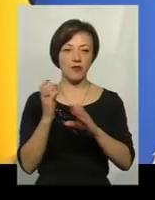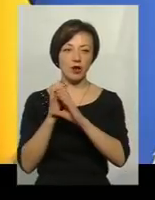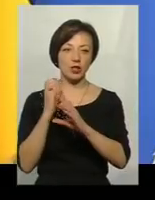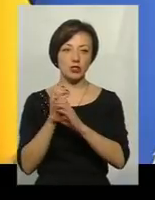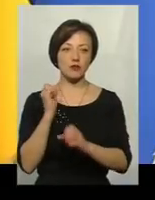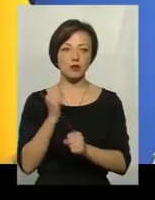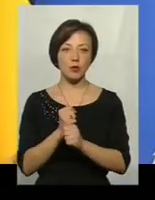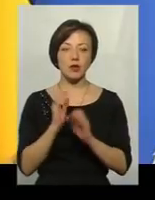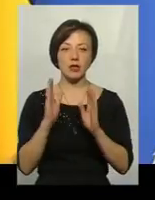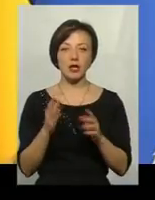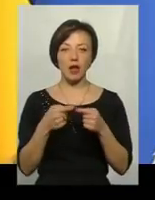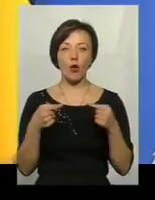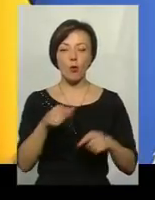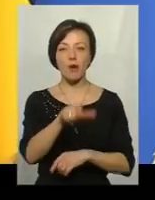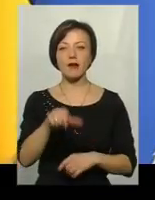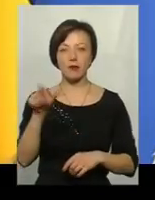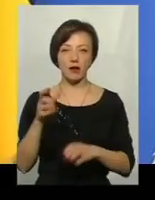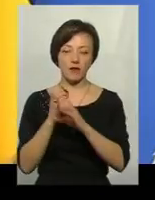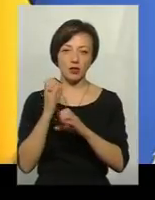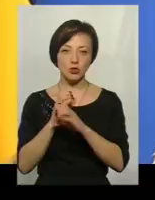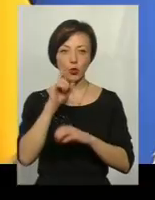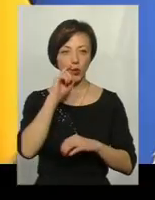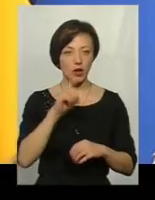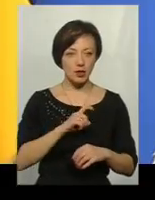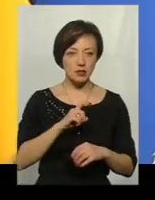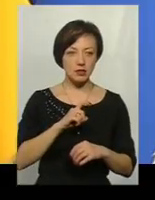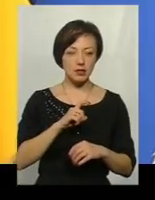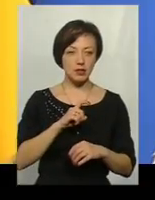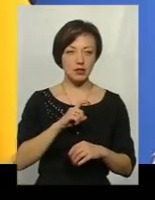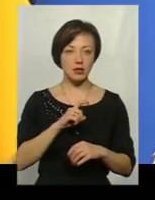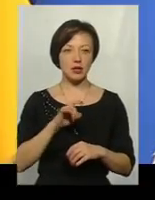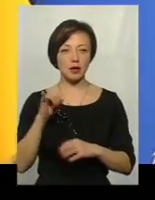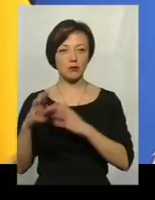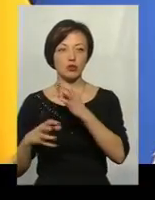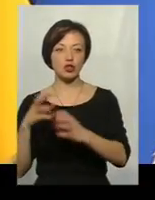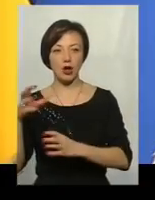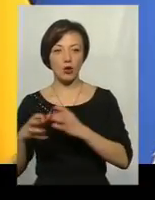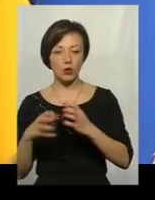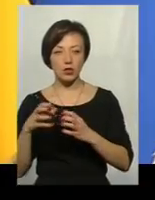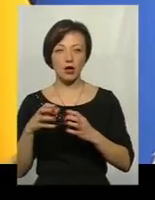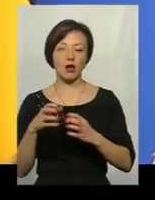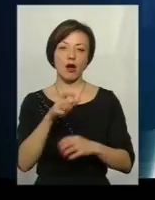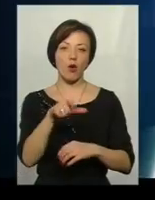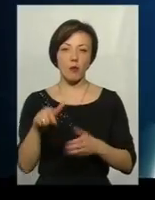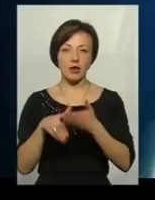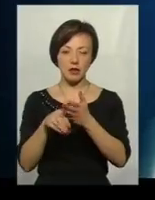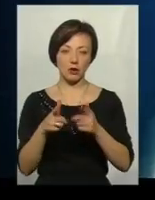зроблено лише для гуманітарних вантажів українських та міжнародних гуманітарних організацій.